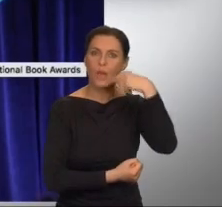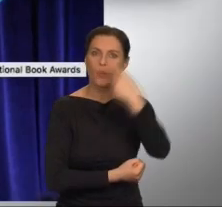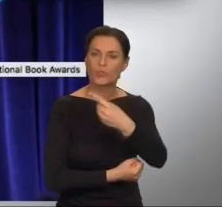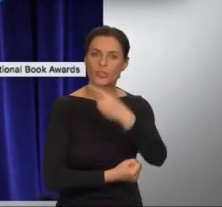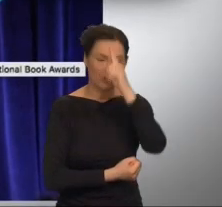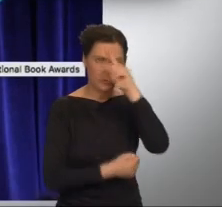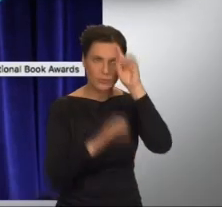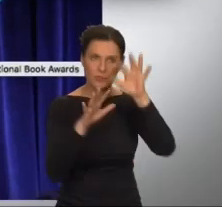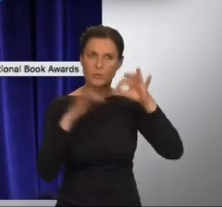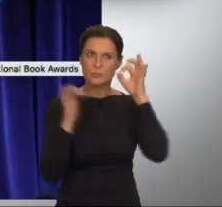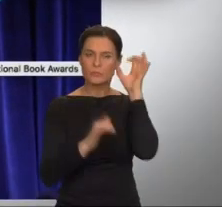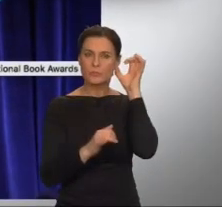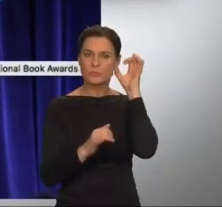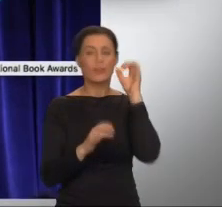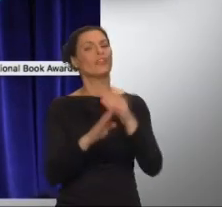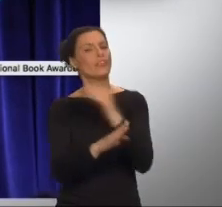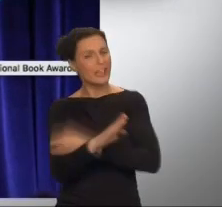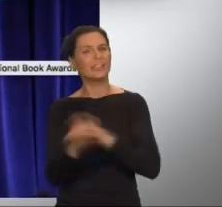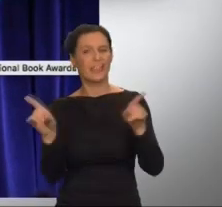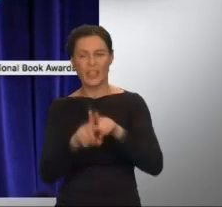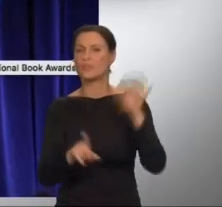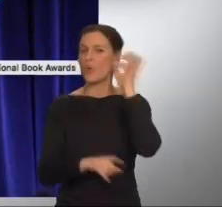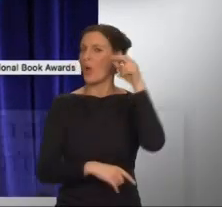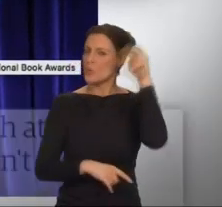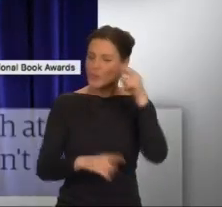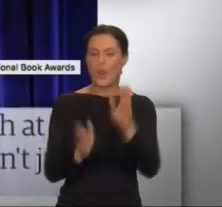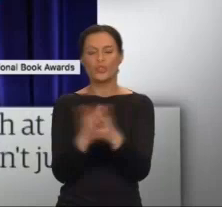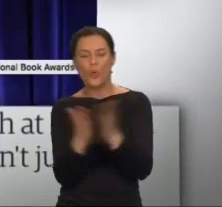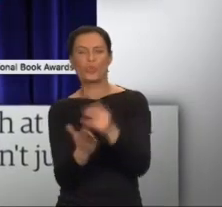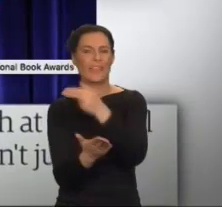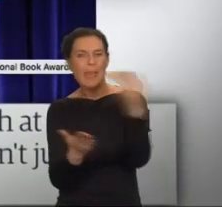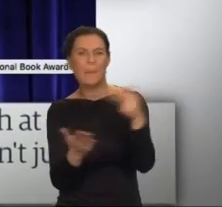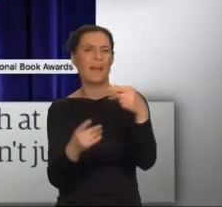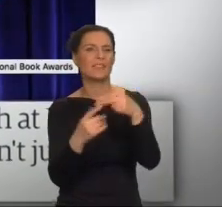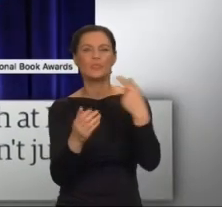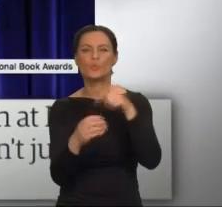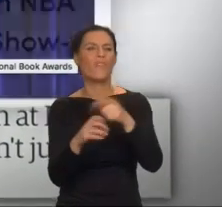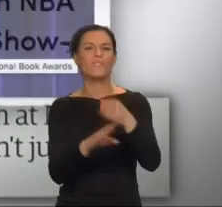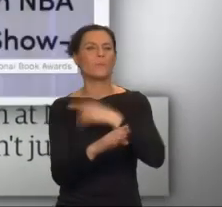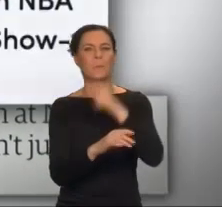Ursula wielokrotnie okazywała ją wcześniej, poruszając tematy, których głośno się nie mówi.